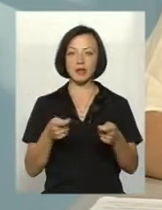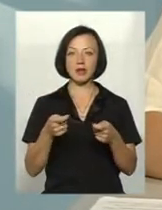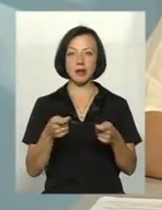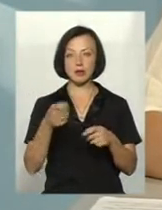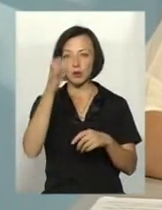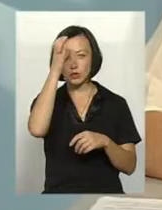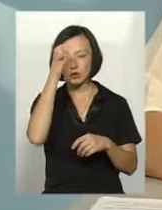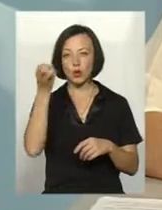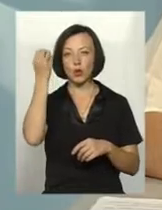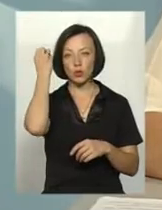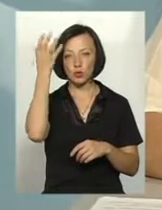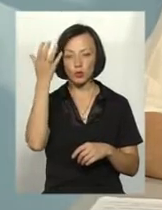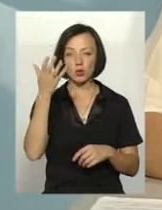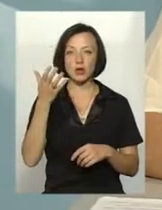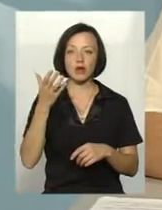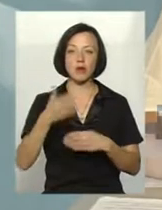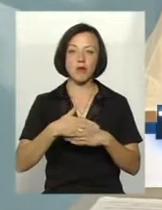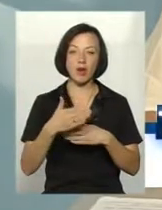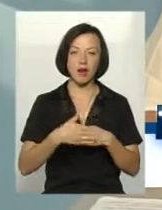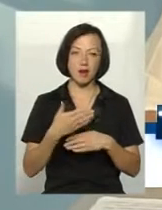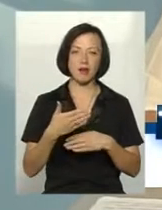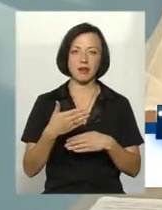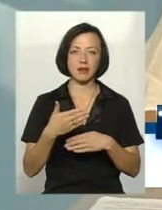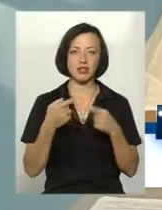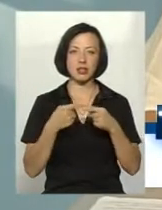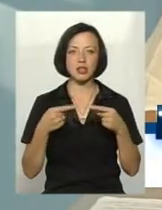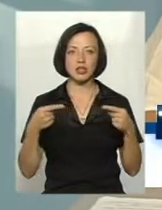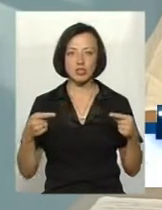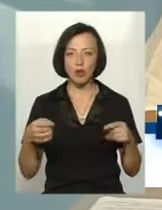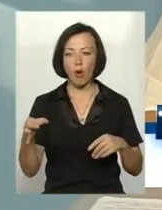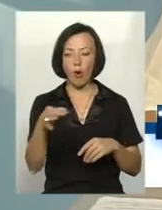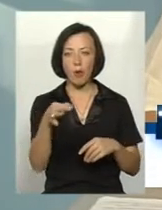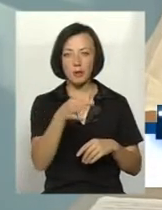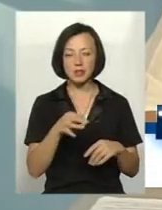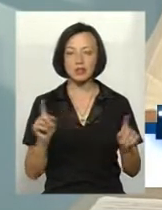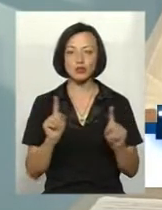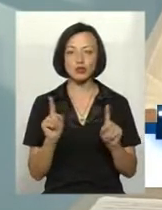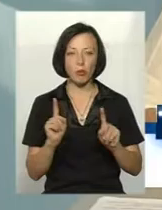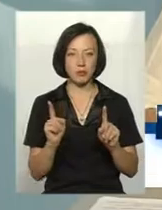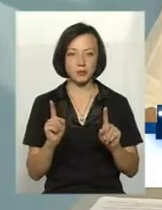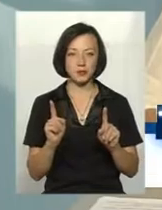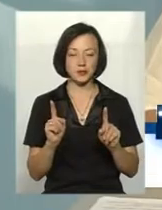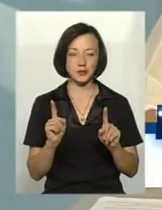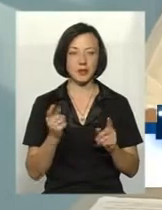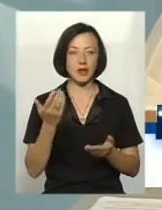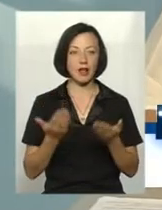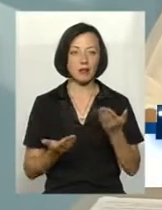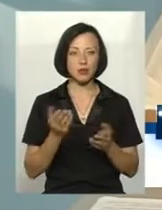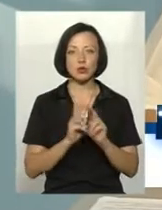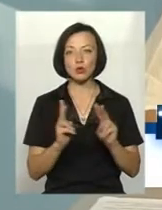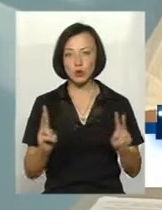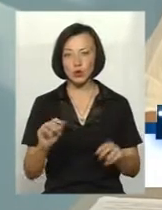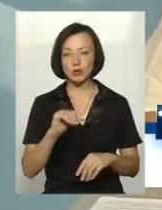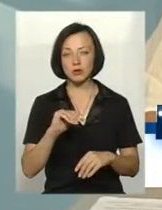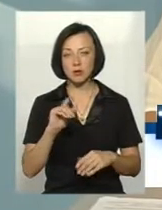освіти культури покарання в іншій області для того щоб якщо хтось